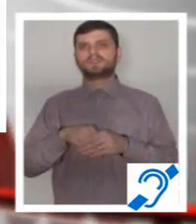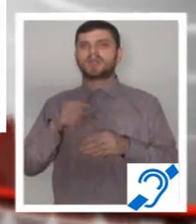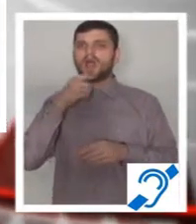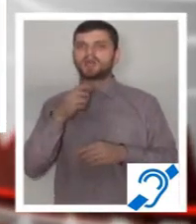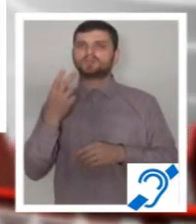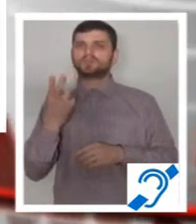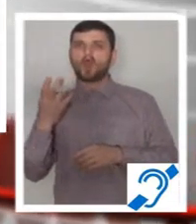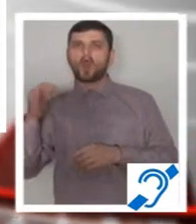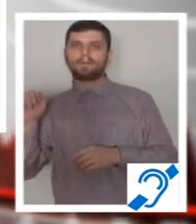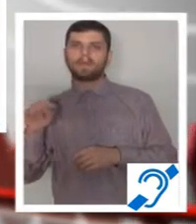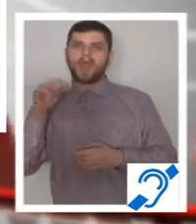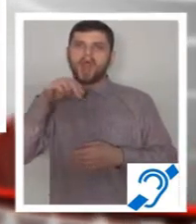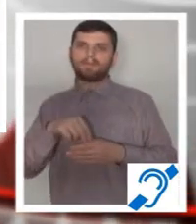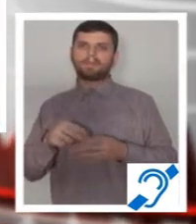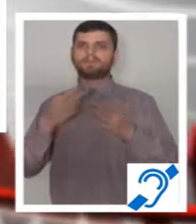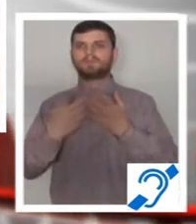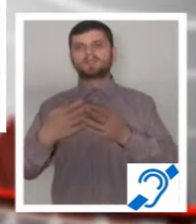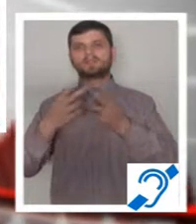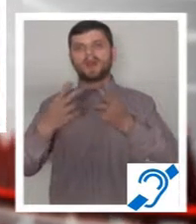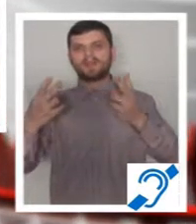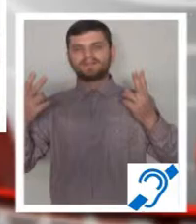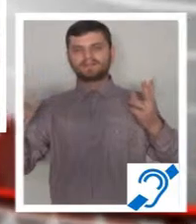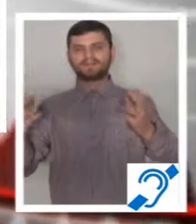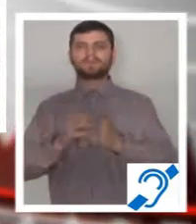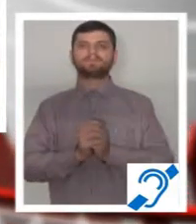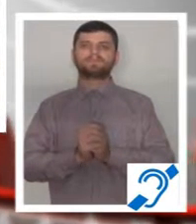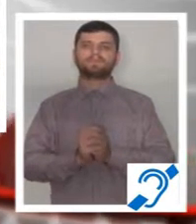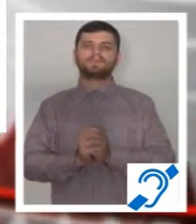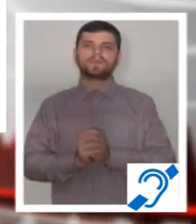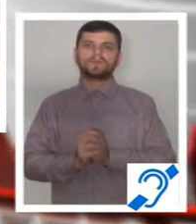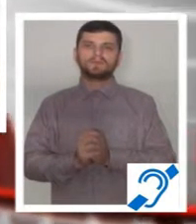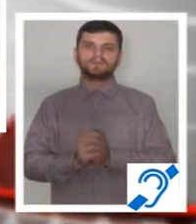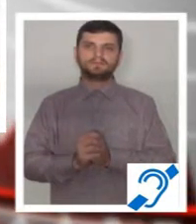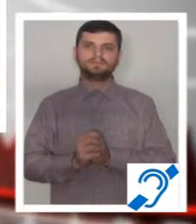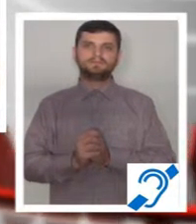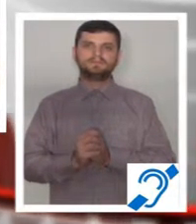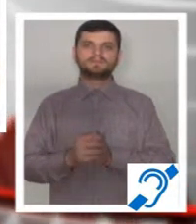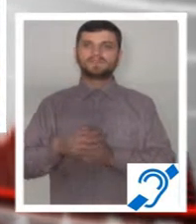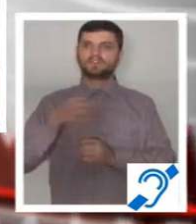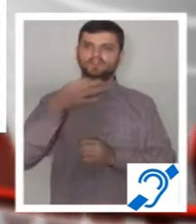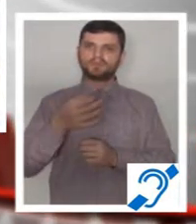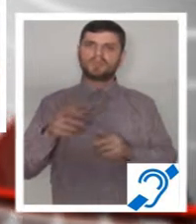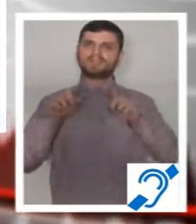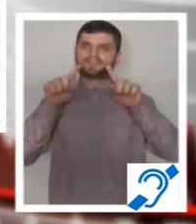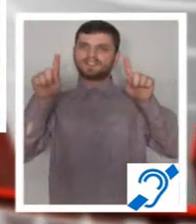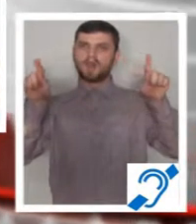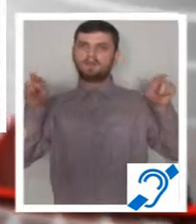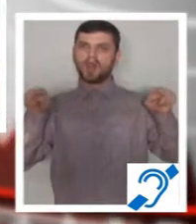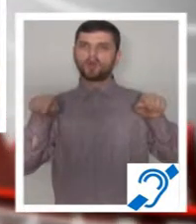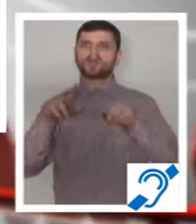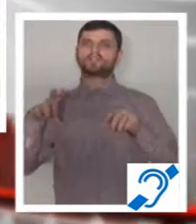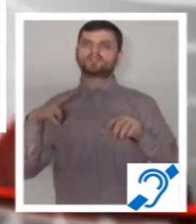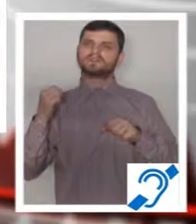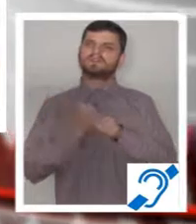numărul 1 Lerești se află o expoziție de tablouri, tablouri de sculptură pe lemn și metaloplastie.